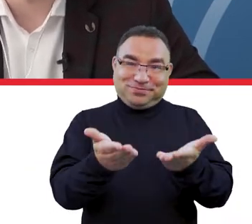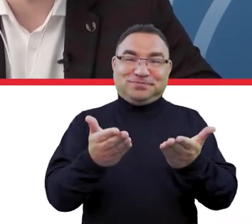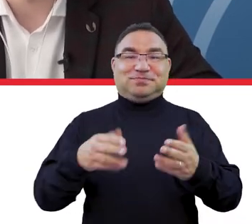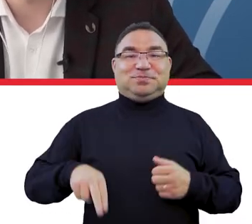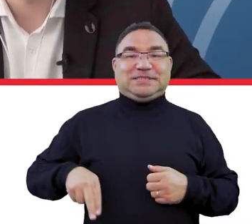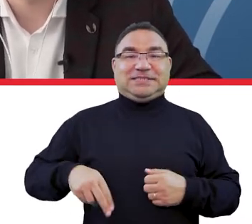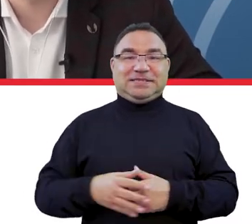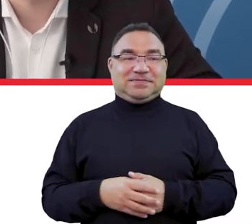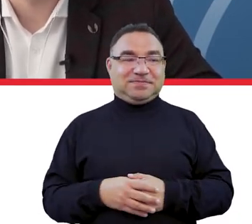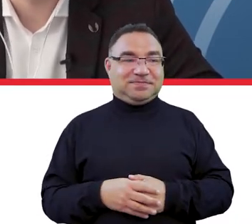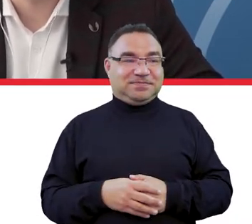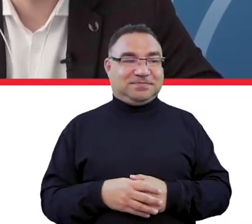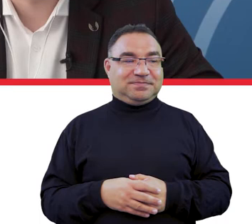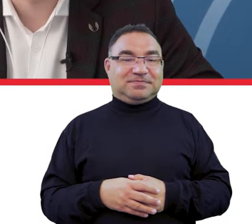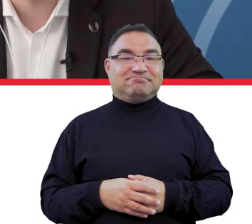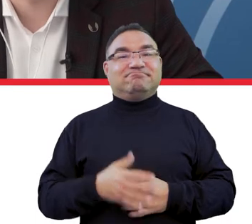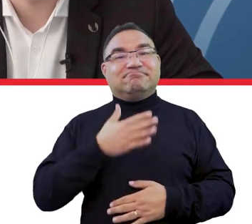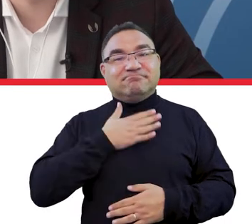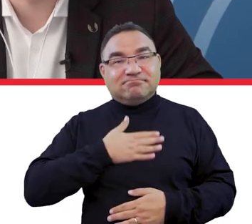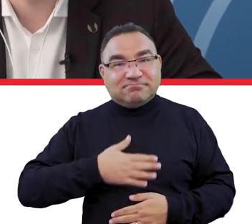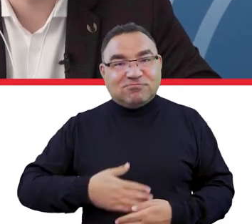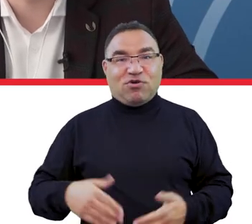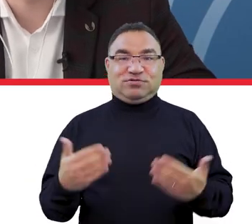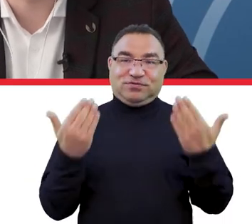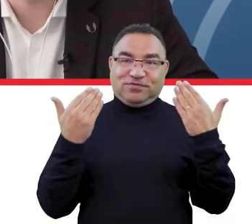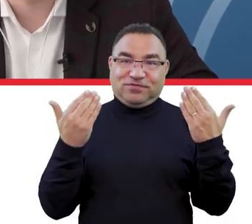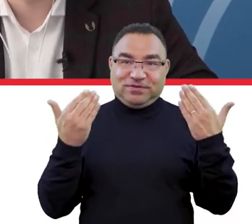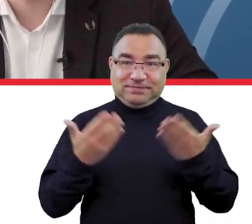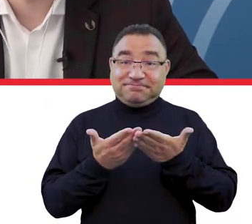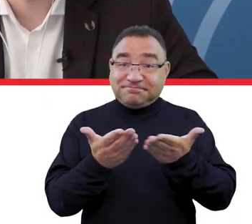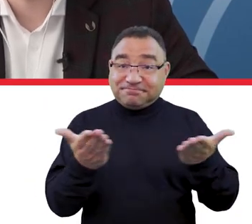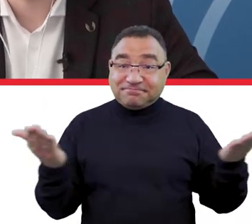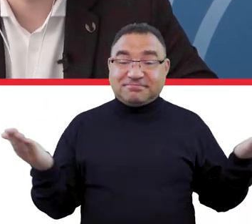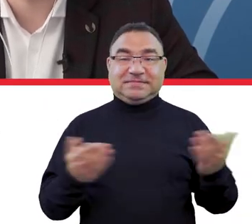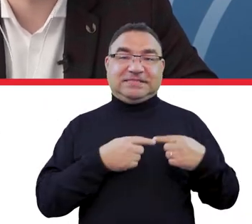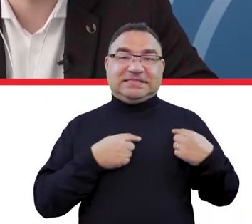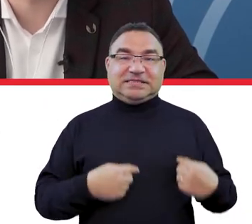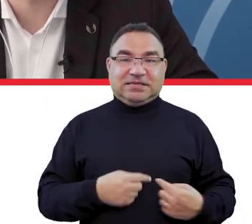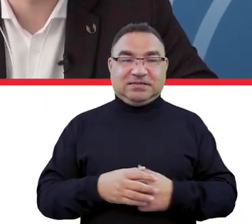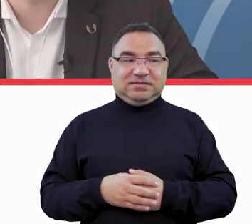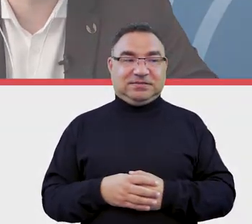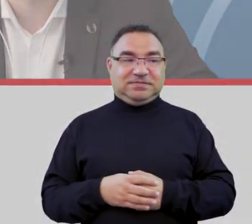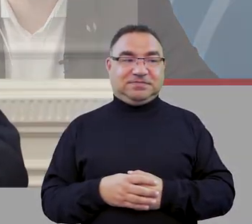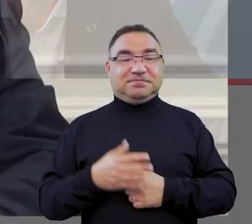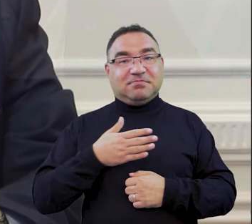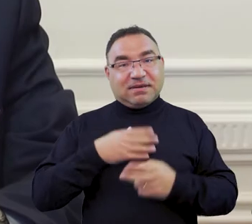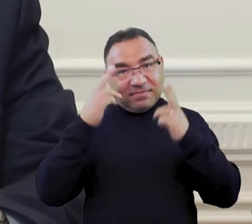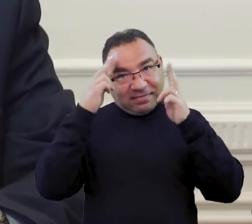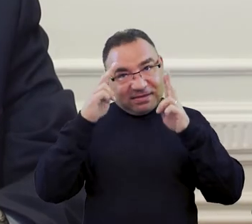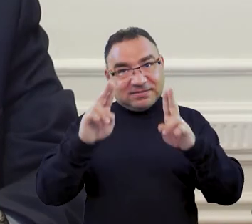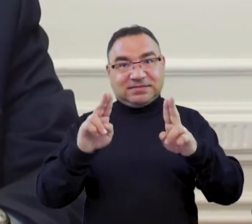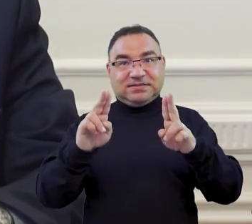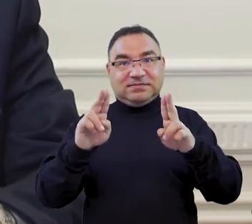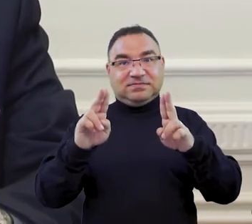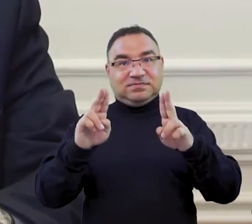wstępu. Z ogromną przyjemnością witam wszystkich bardzo serdecznie. Mam